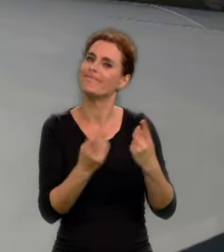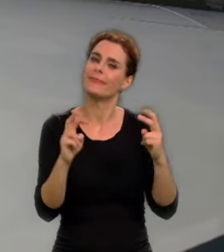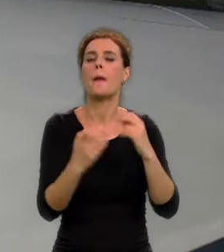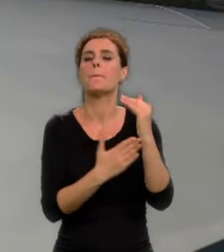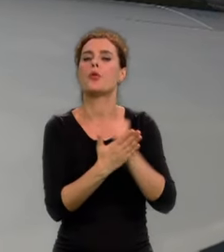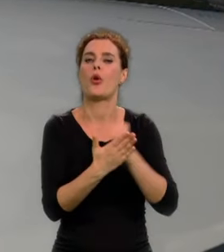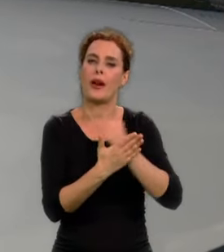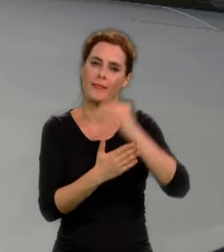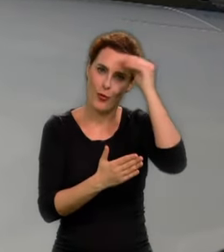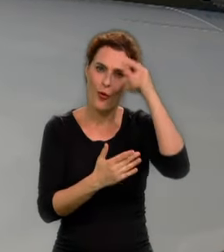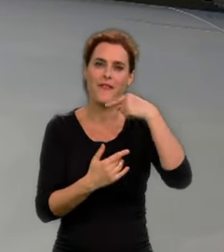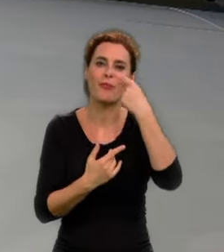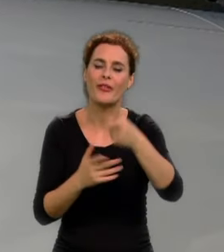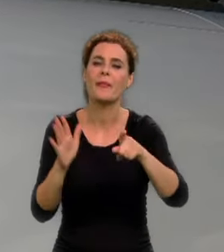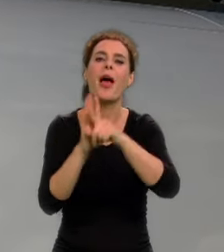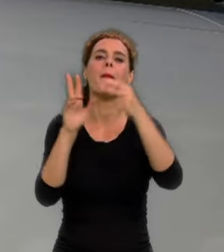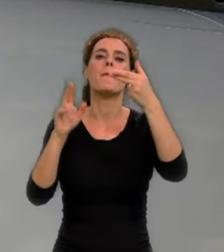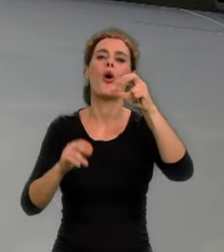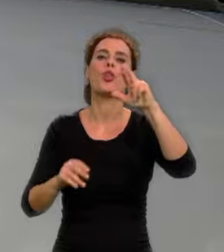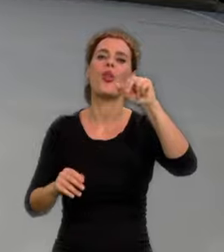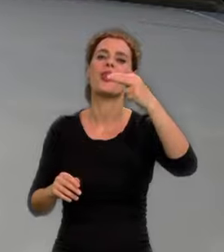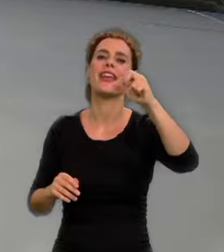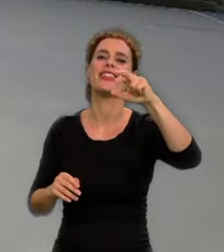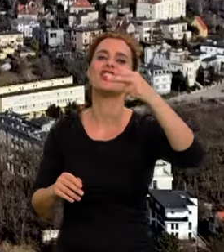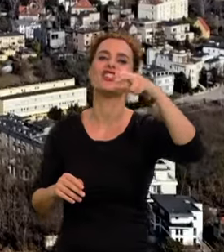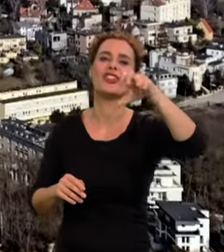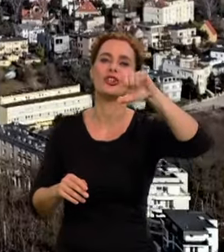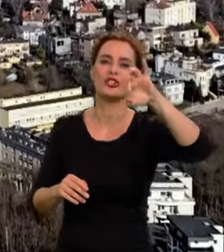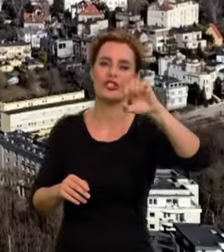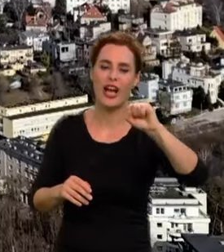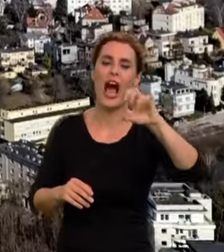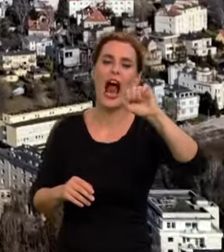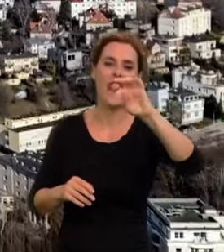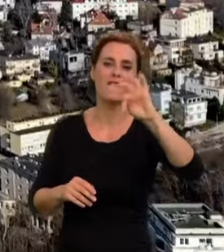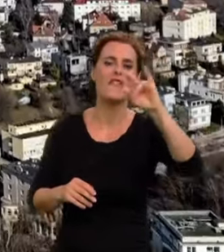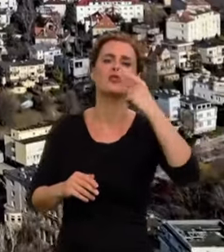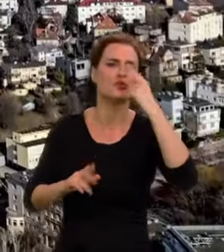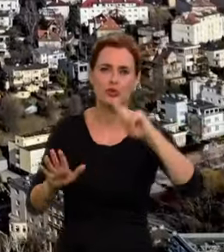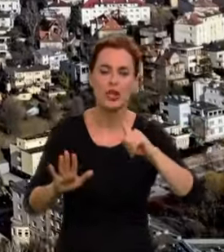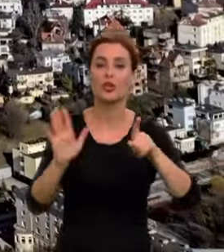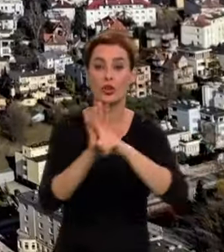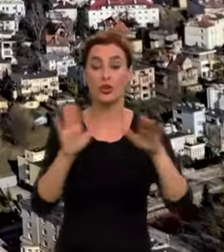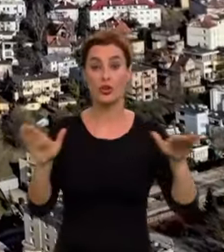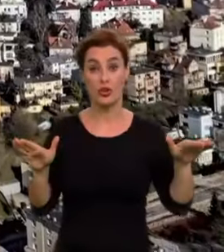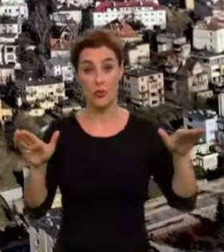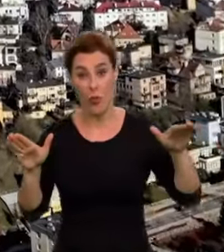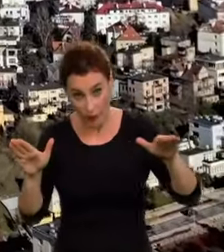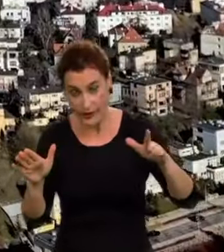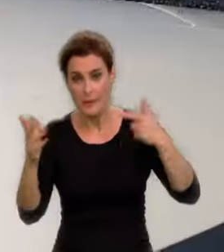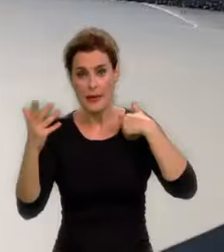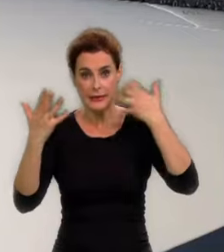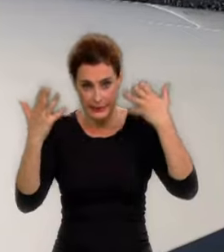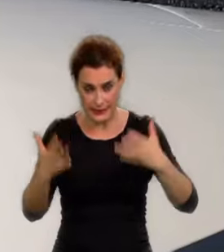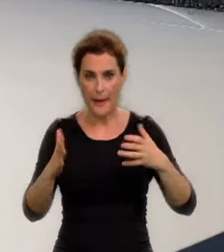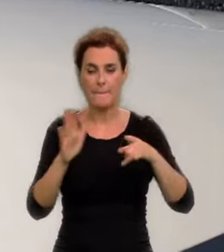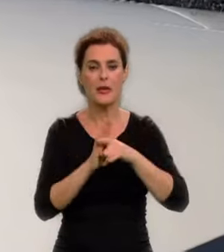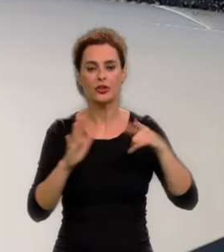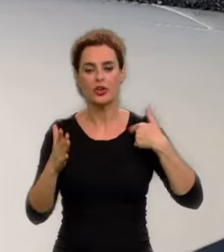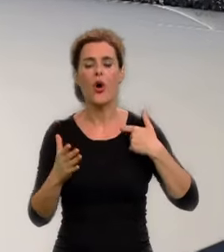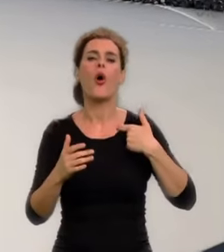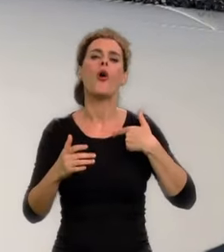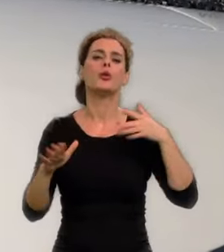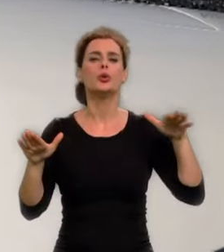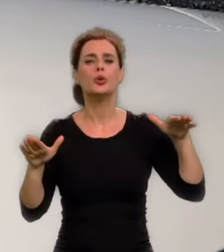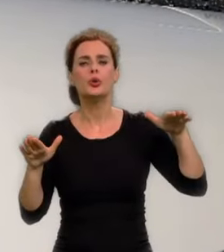naukowy, powiem monotonicznością przyrostu CZ do alfa. To powoduje, że taki szybowiec, jeżeli my chcemy się wznosić, krążymy na mojej